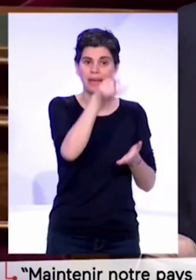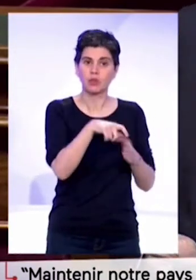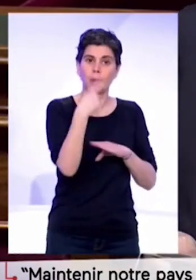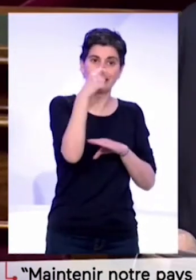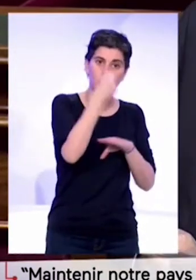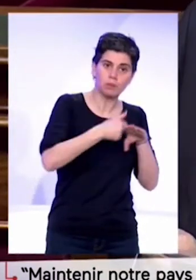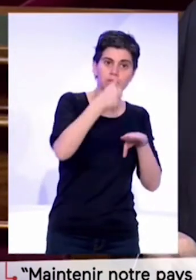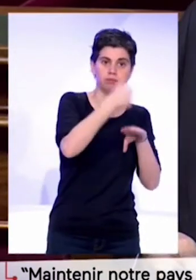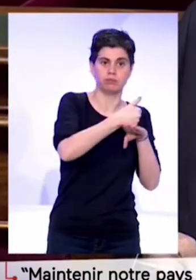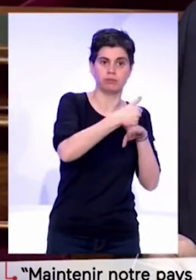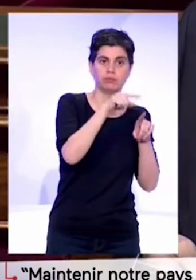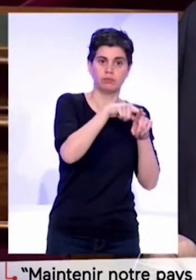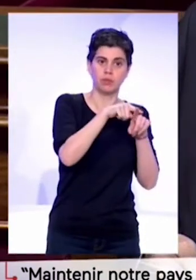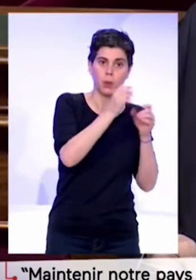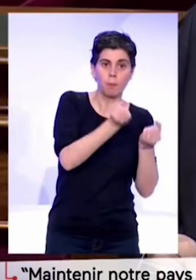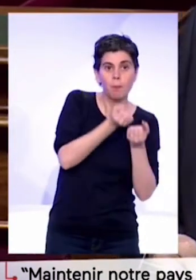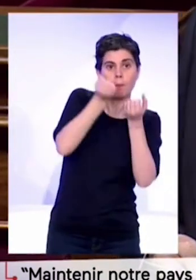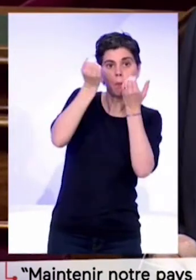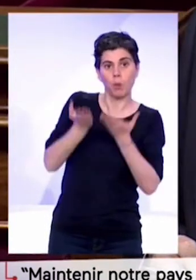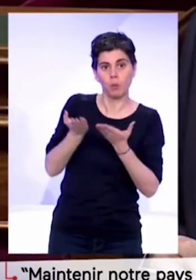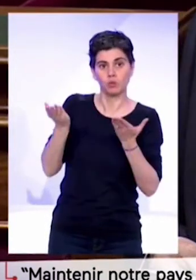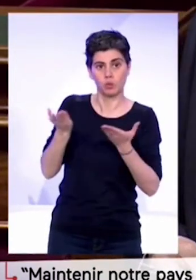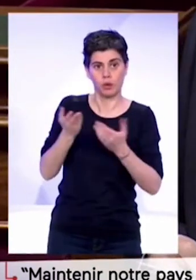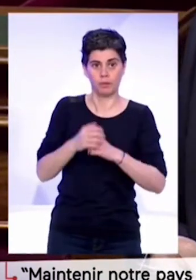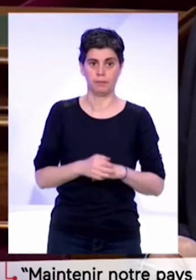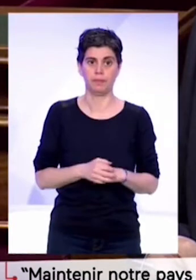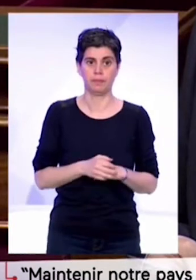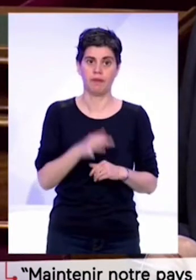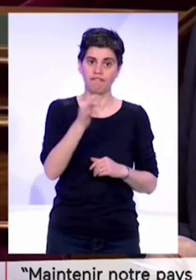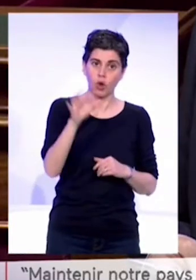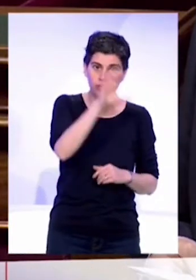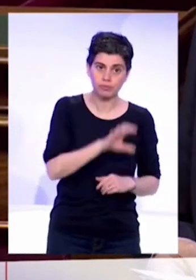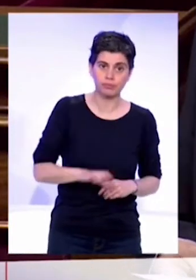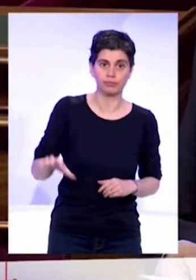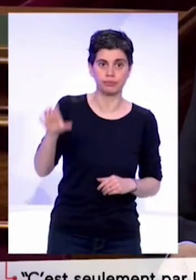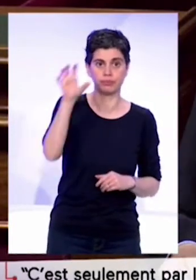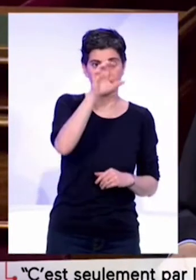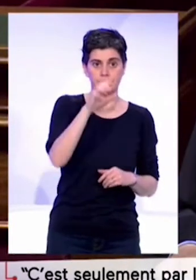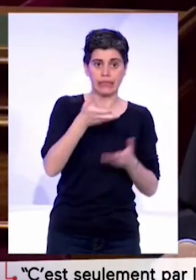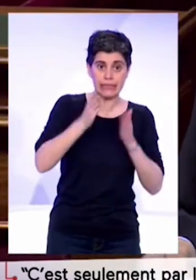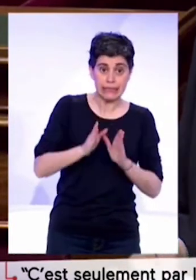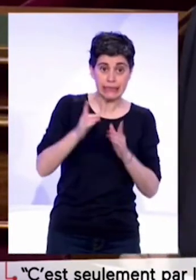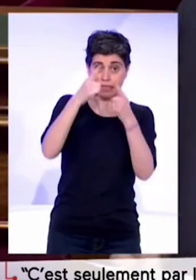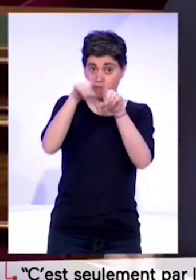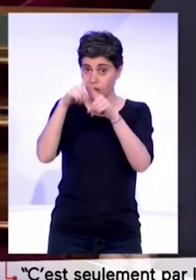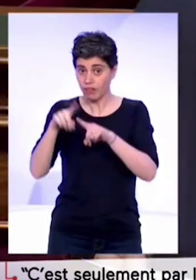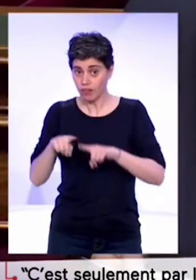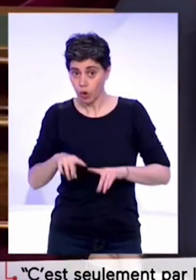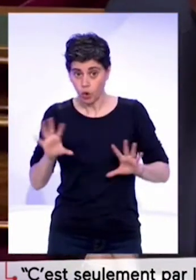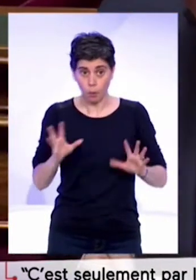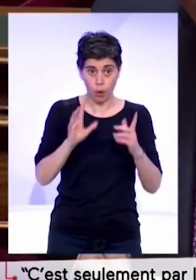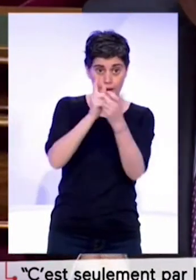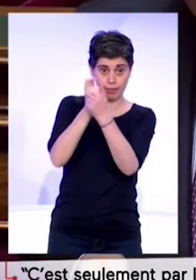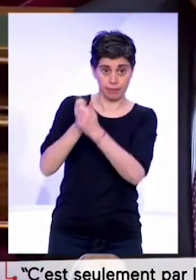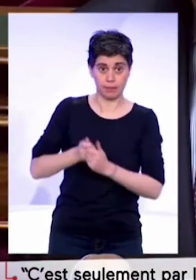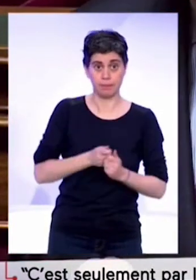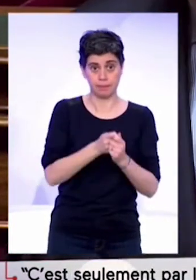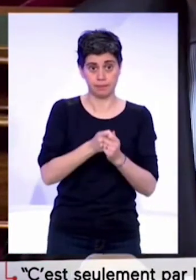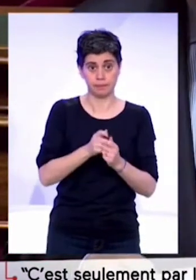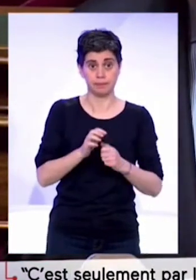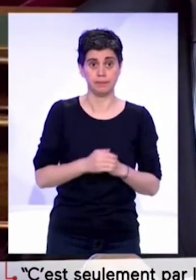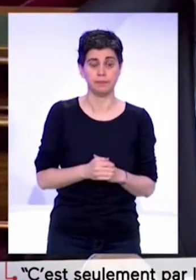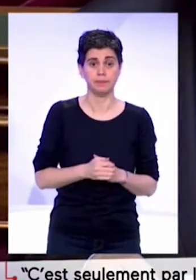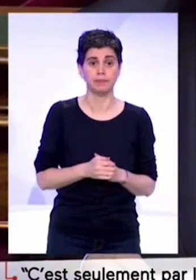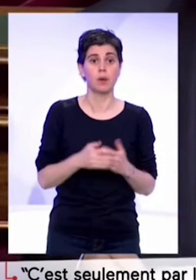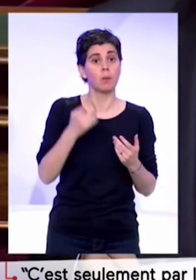propositions pour aller vers une territorialisation, évidemment, de la décision. C'est identique, s'agissant